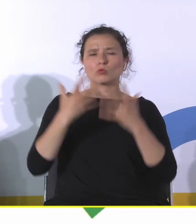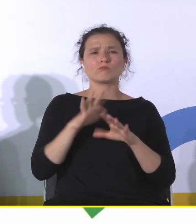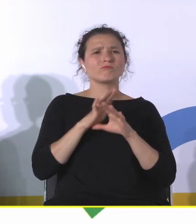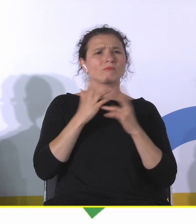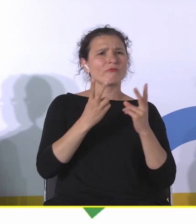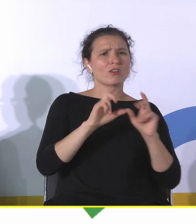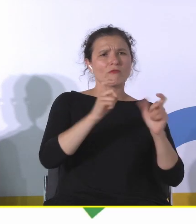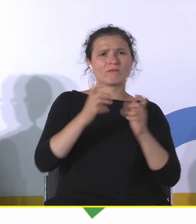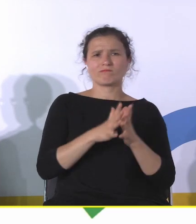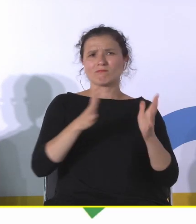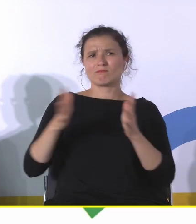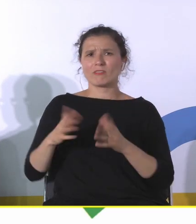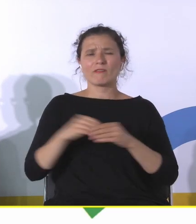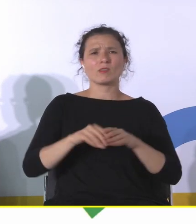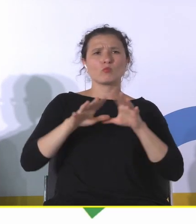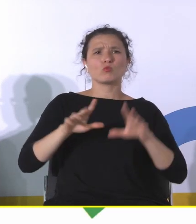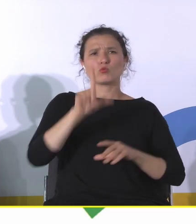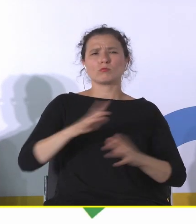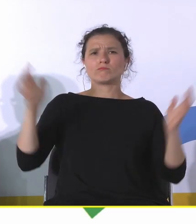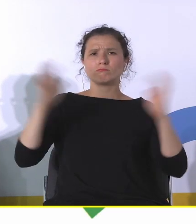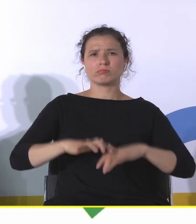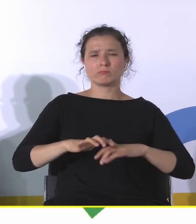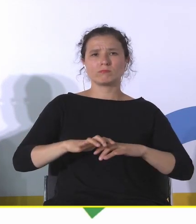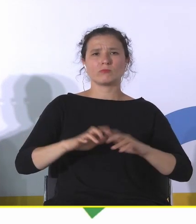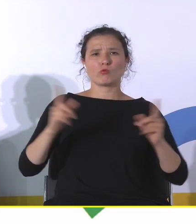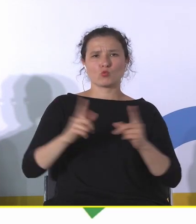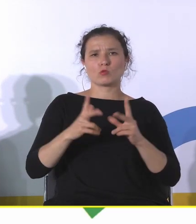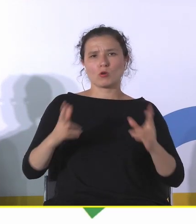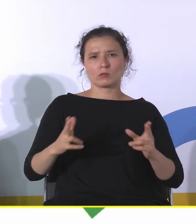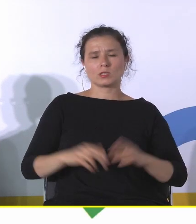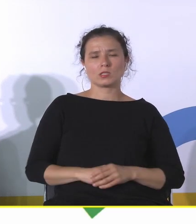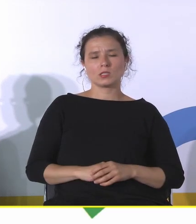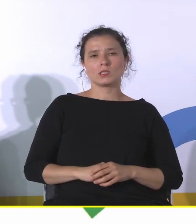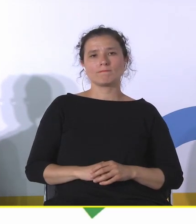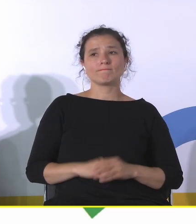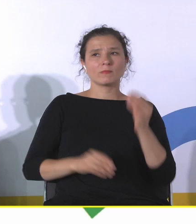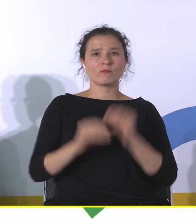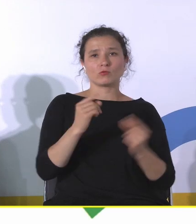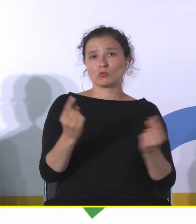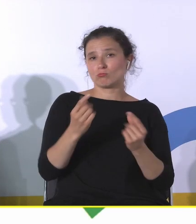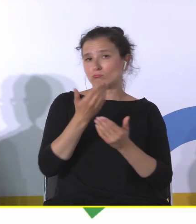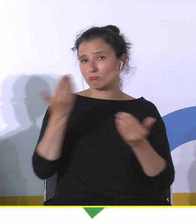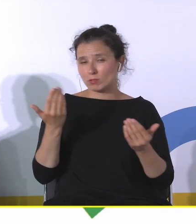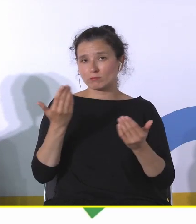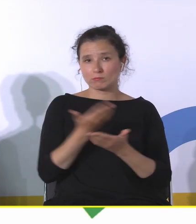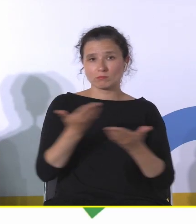ludzi w jednym miejscu w stosunkowo krótkim czasie. Czyli w większości przypadków, tutaj nie wiem, czy w czasach